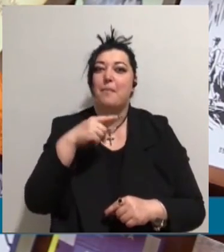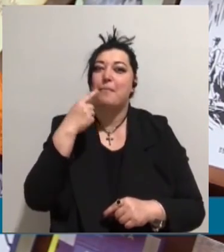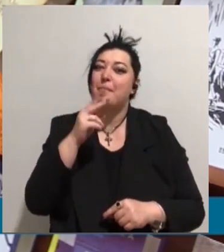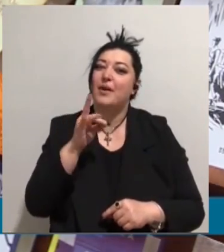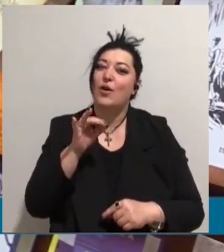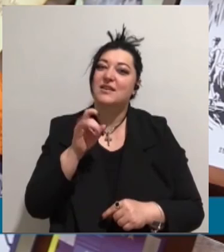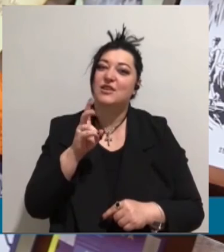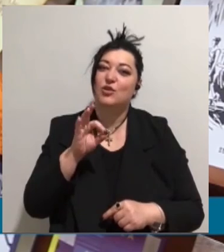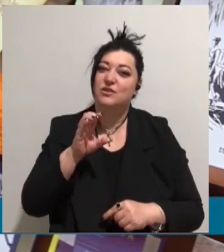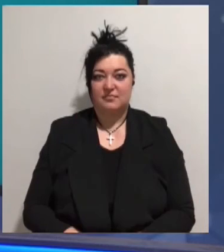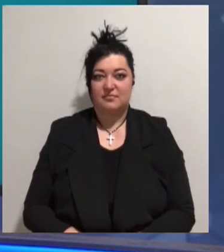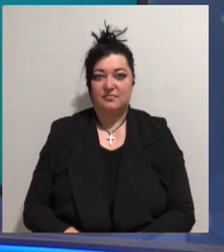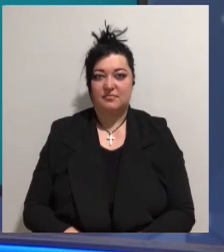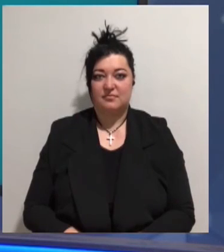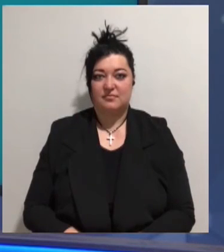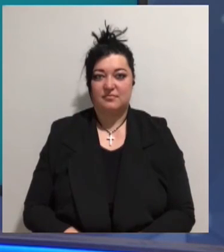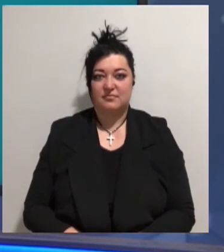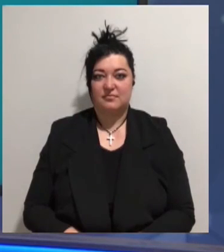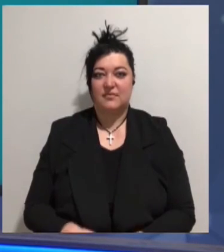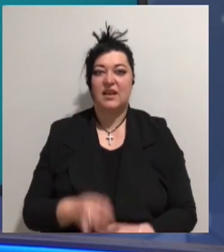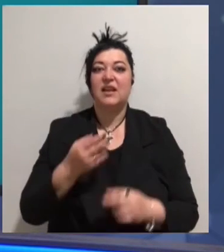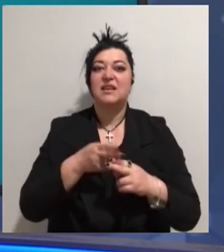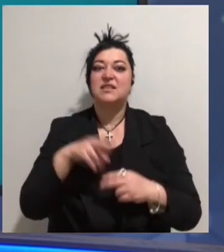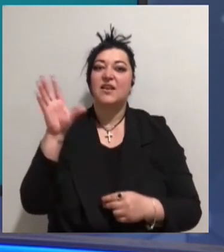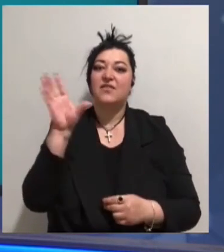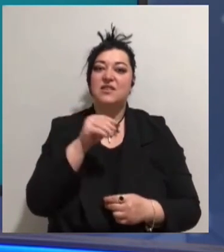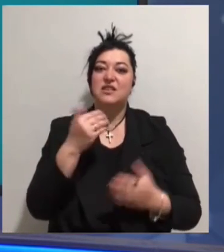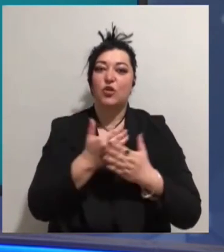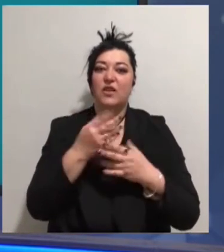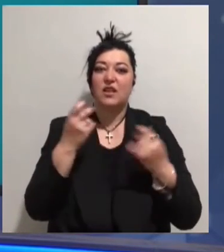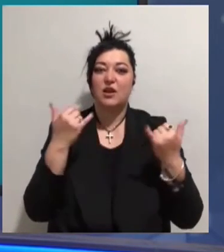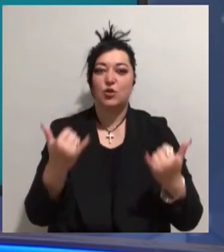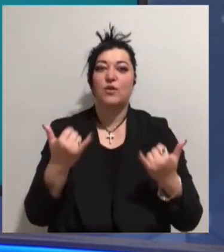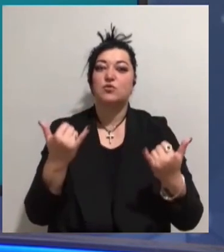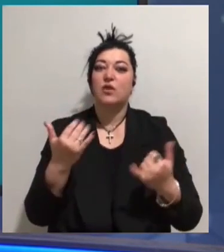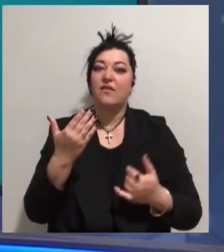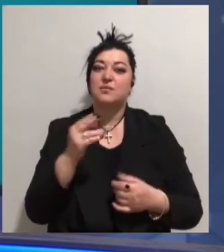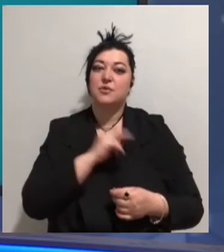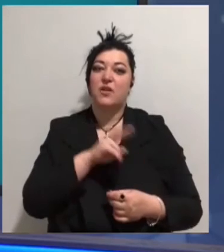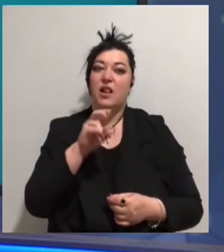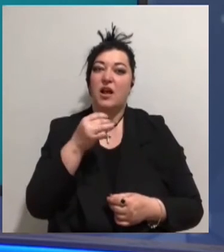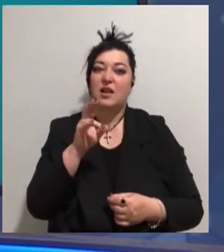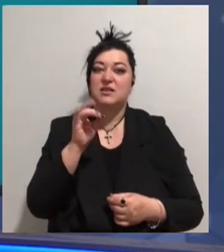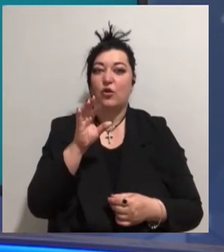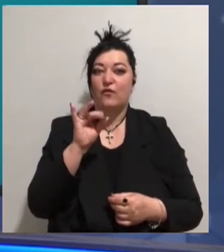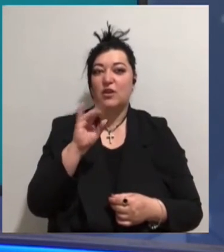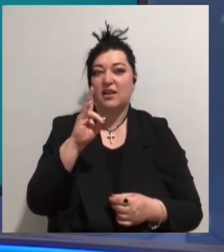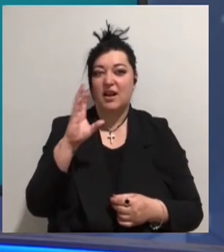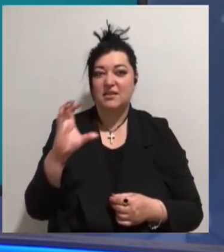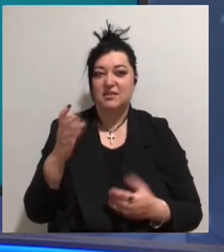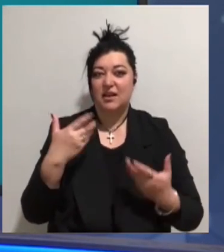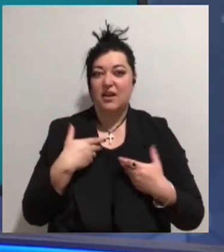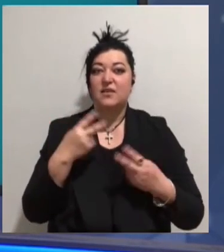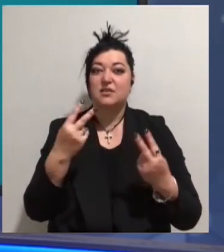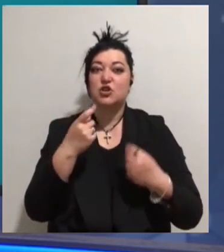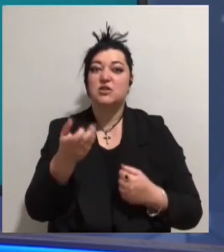поговорки. І це всі новини на сьогодні. В студії для вас працювали Лейла Церковнюк та Наталія Сергєєва. Стежте